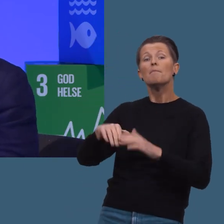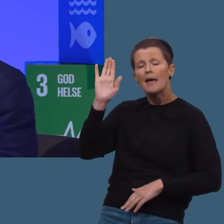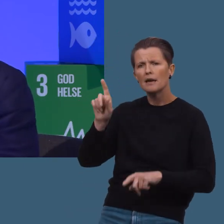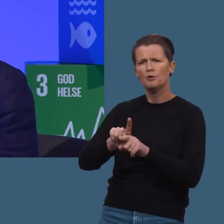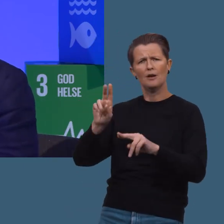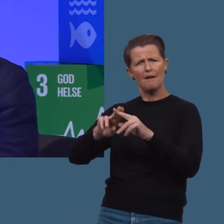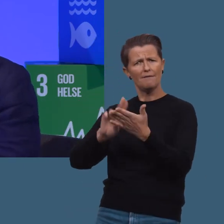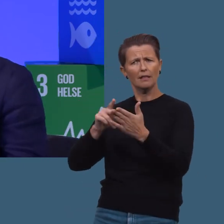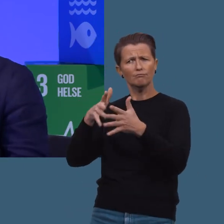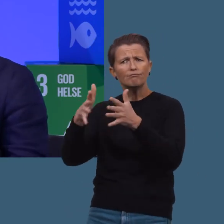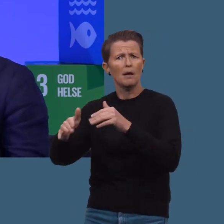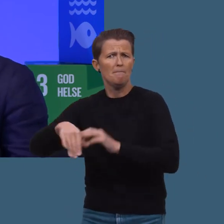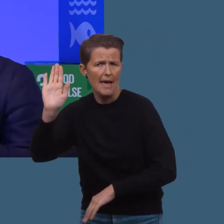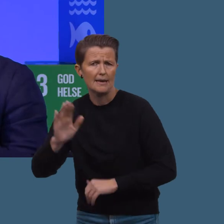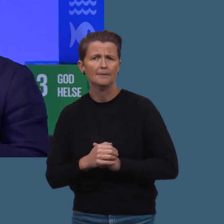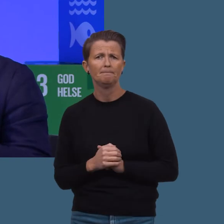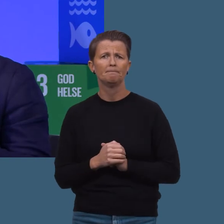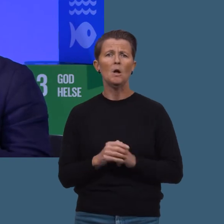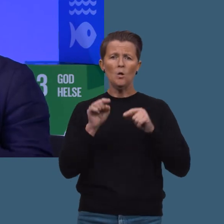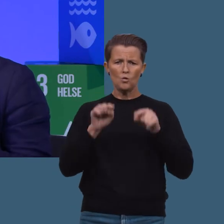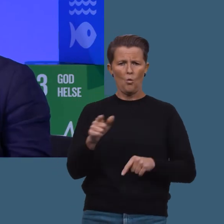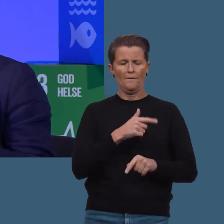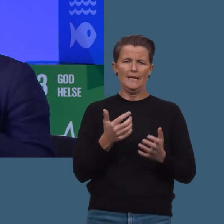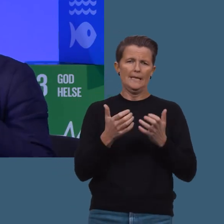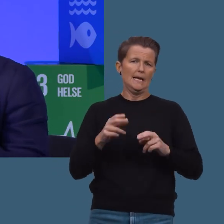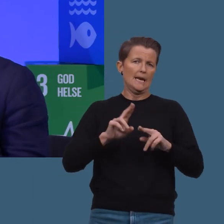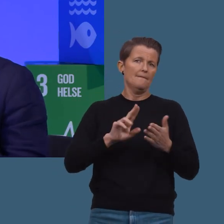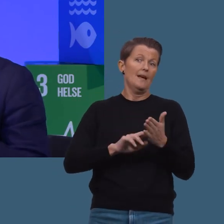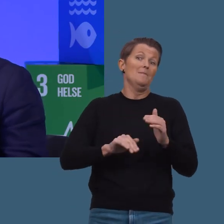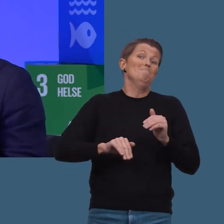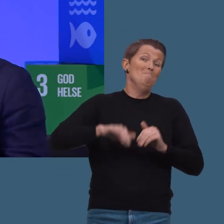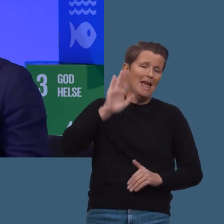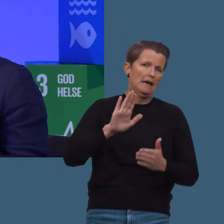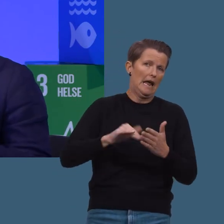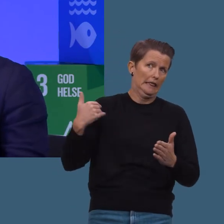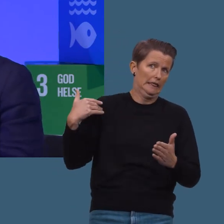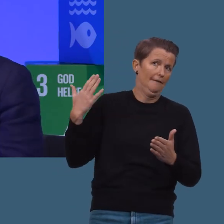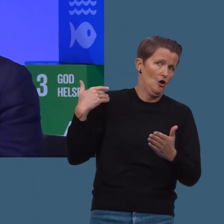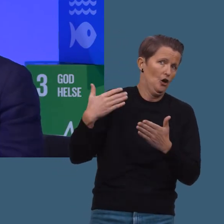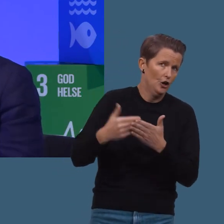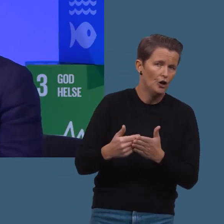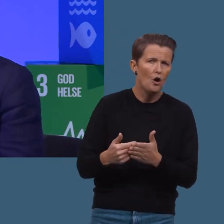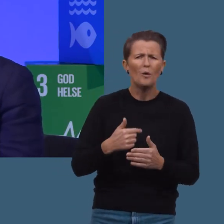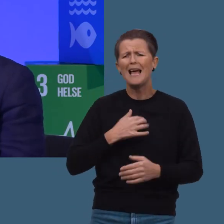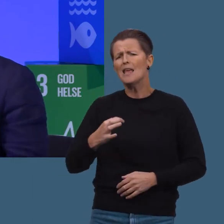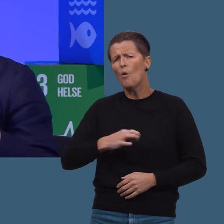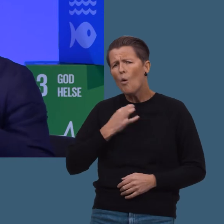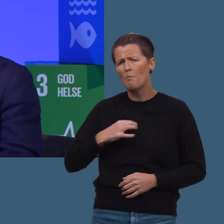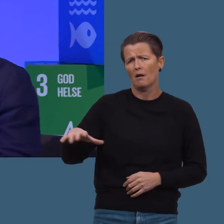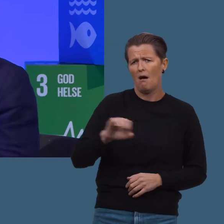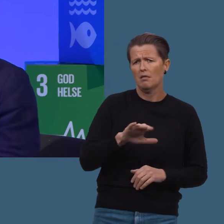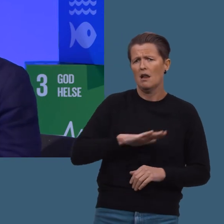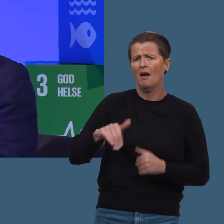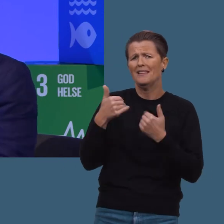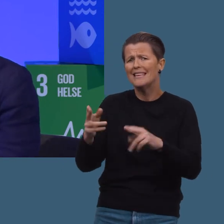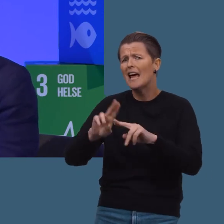FN få til mer. Akkurat nå så er det nok sånn at vi trenger FN mer enn på lenge. Og da håper jeg også at de aller fleste land gir